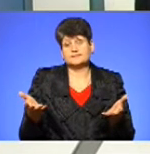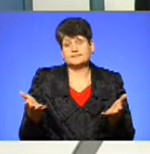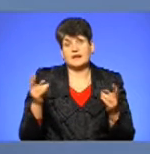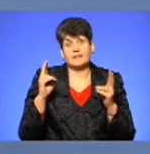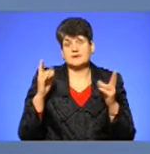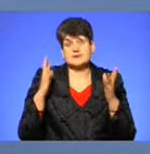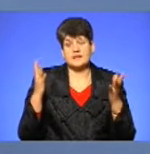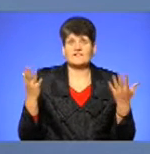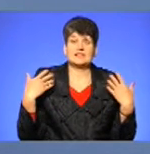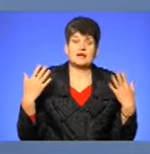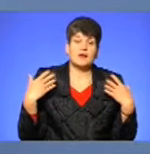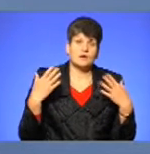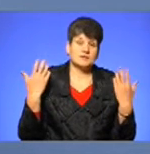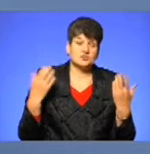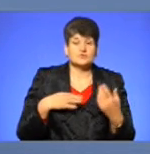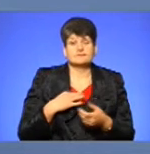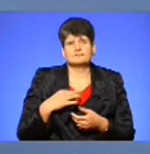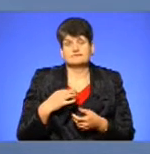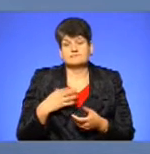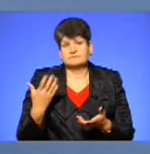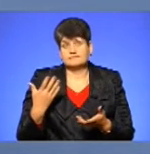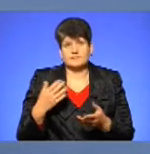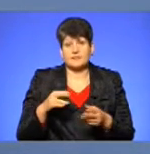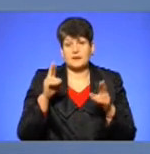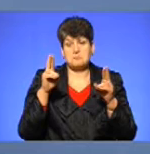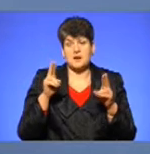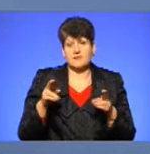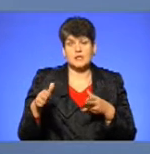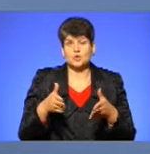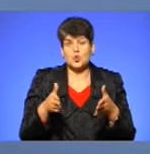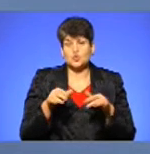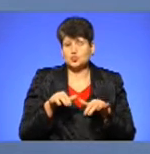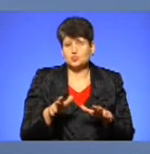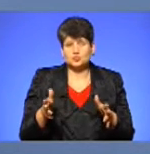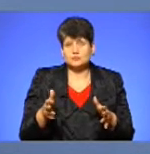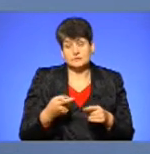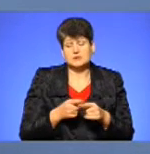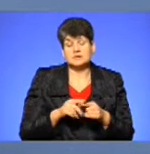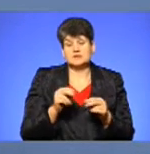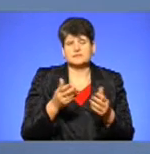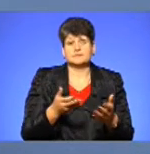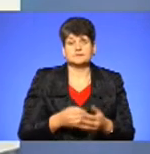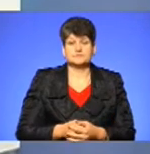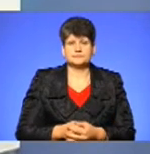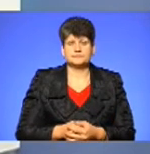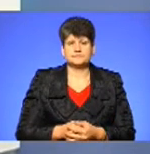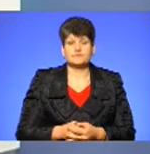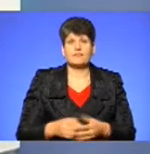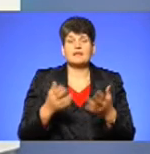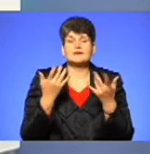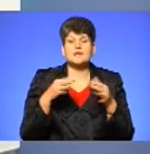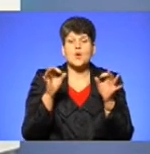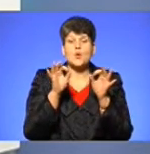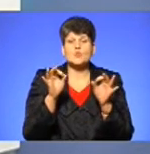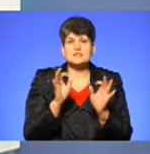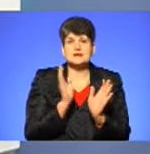знаю, чи віддихають, чи легковажать правильному дорожньому руху. Ось така ота статистика. Наскільки осіння погода